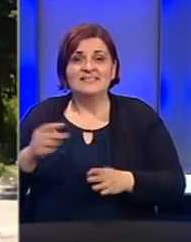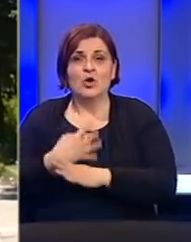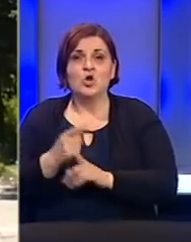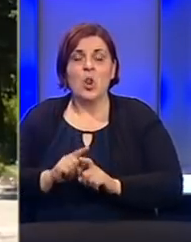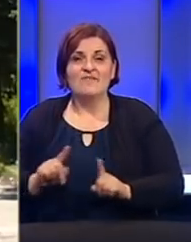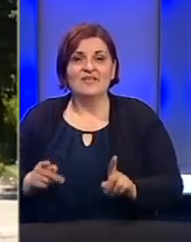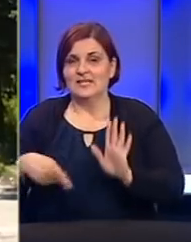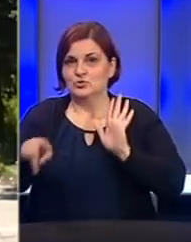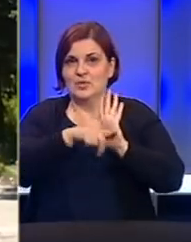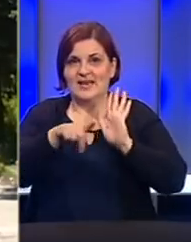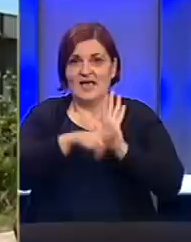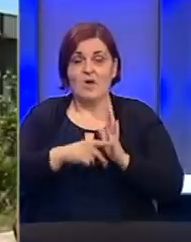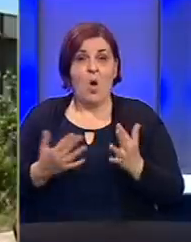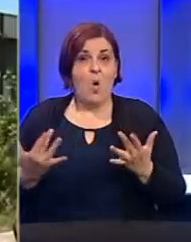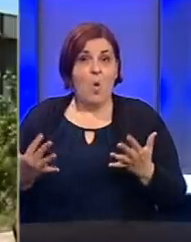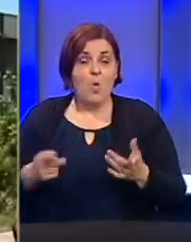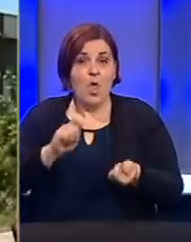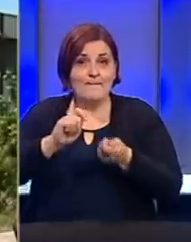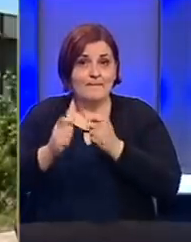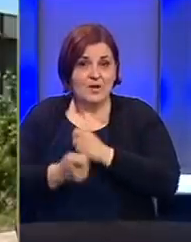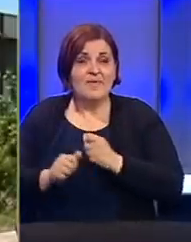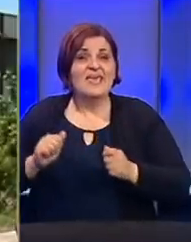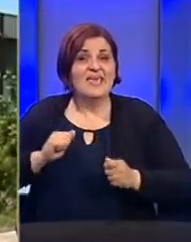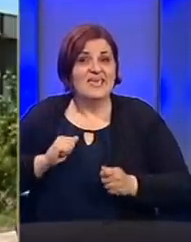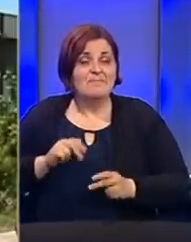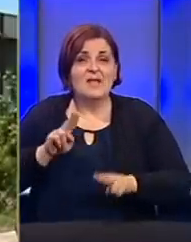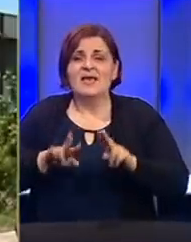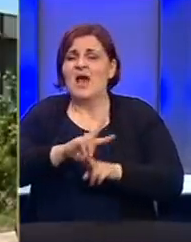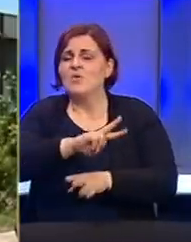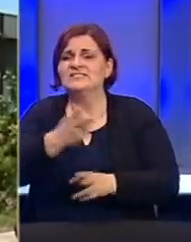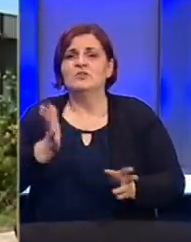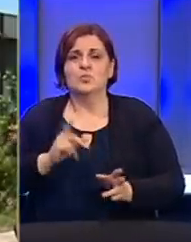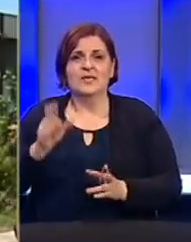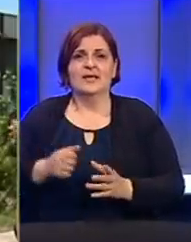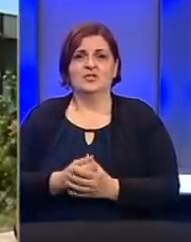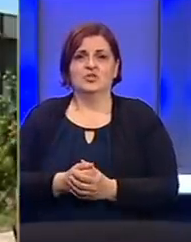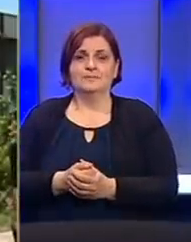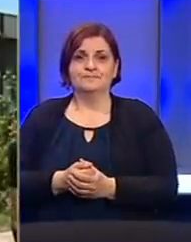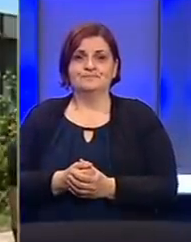koronavirus negativni. A ukoliko se to promijeni imat će tretman kao i svi ostali građani.